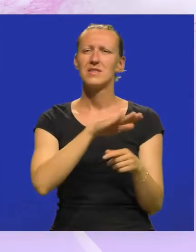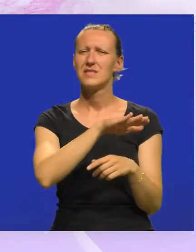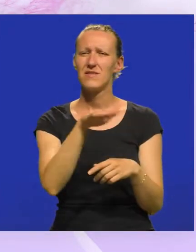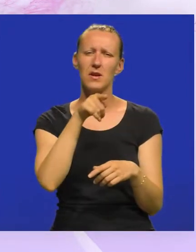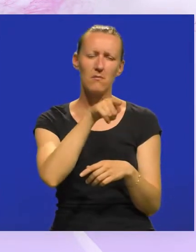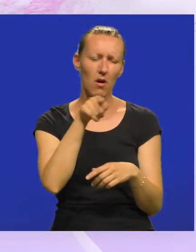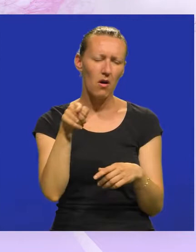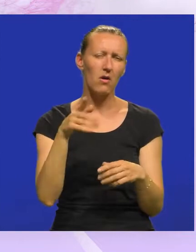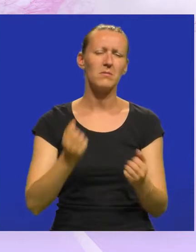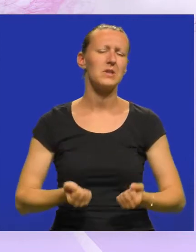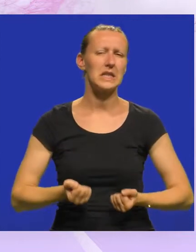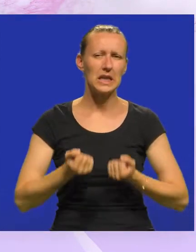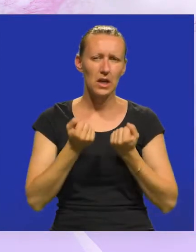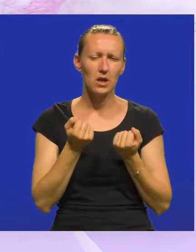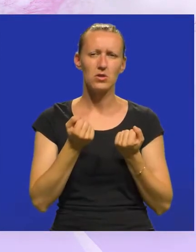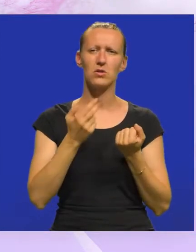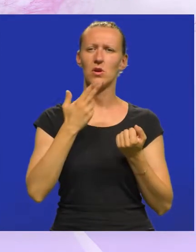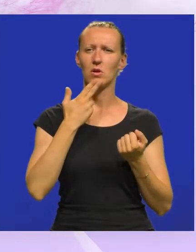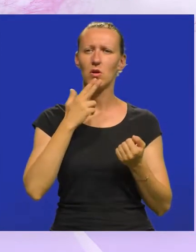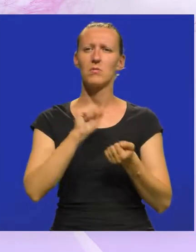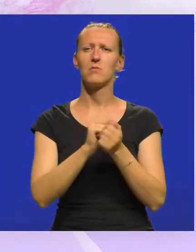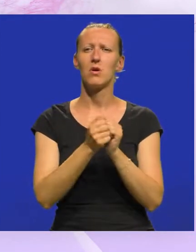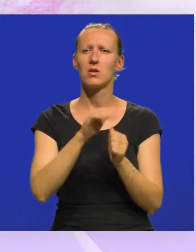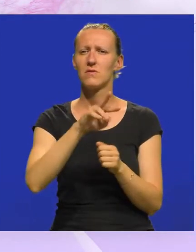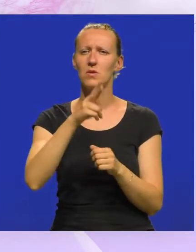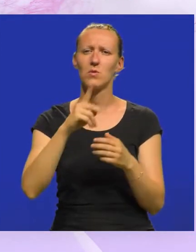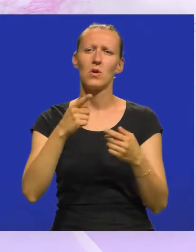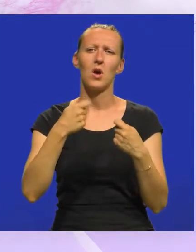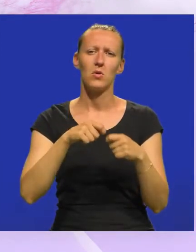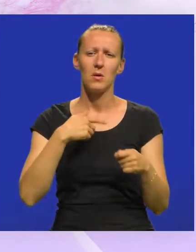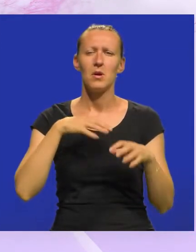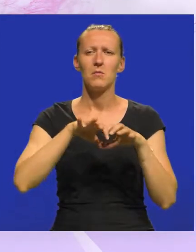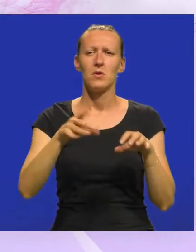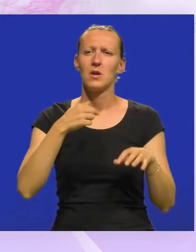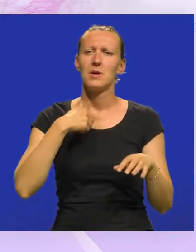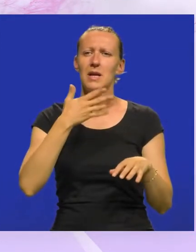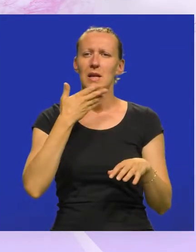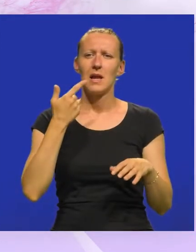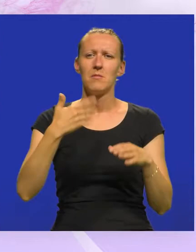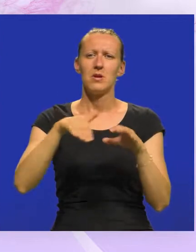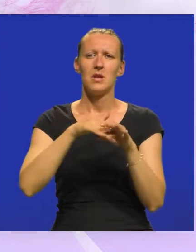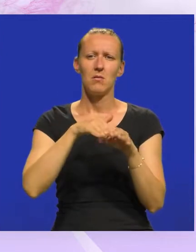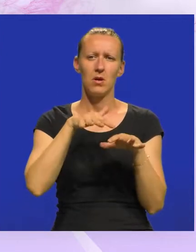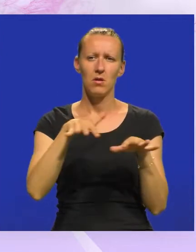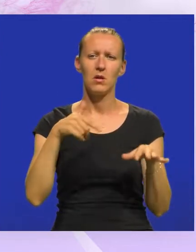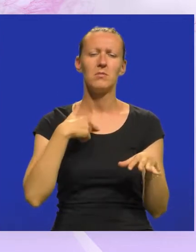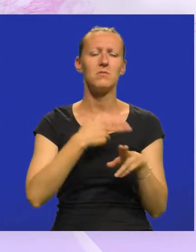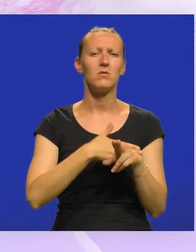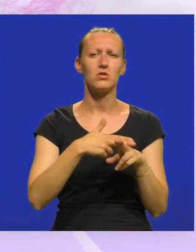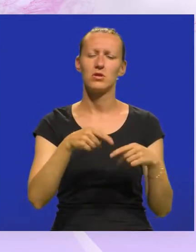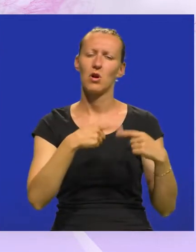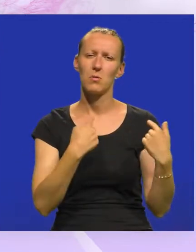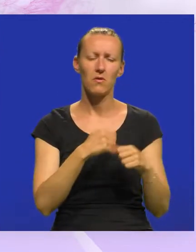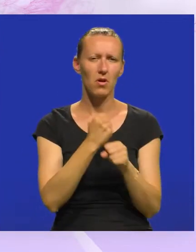svim onim teškoćama sa kojima se bore. Sve druge udruge, a i mi posebno, jer mi nemamo zaposlenih ljudi. Mi smo čisti